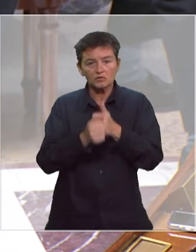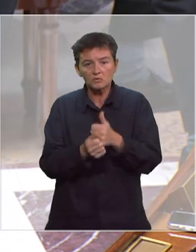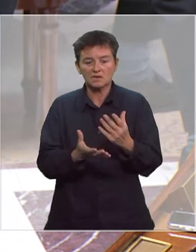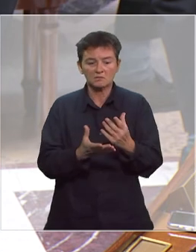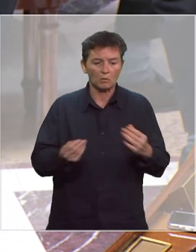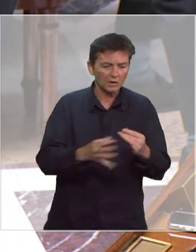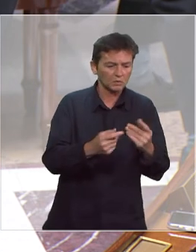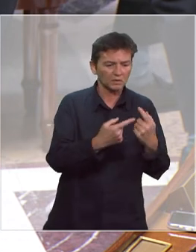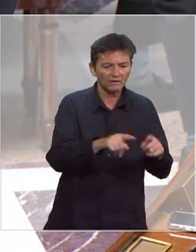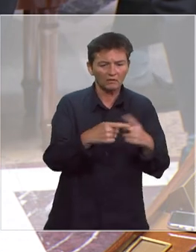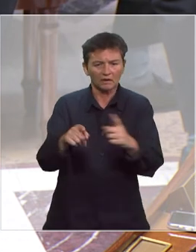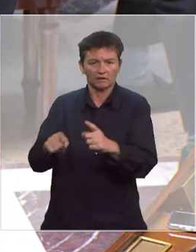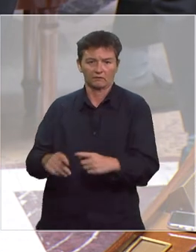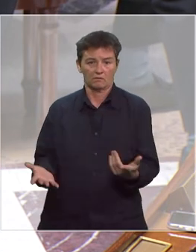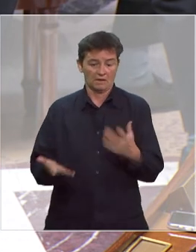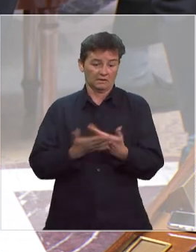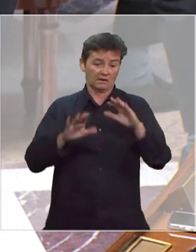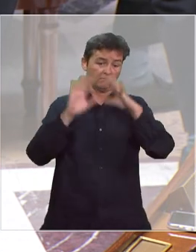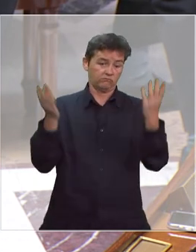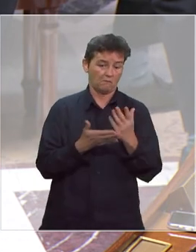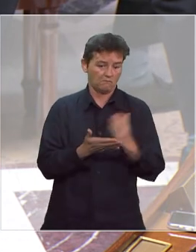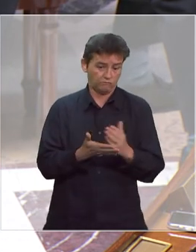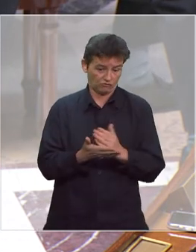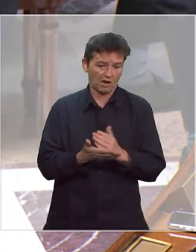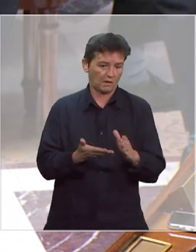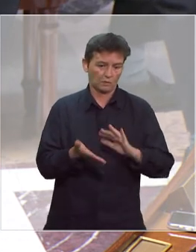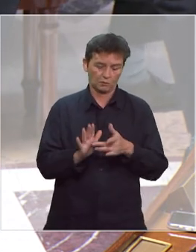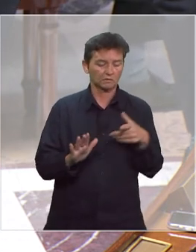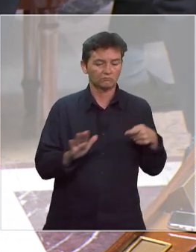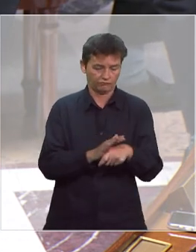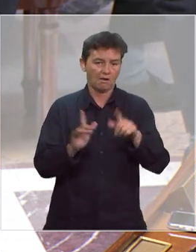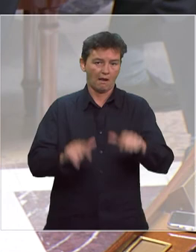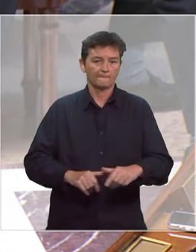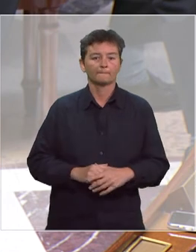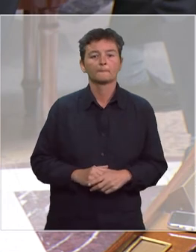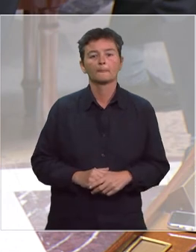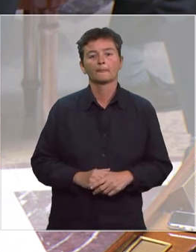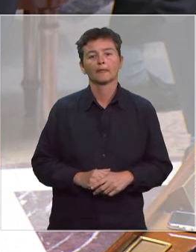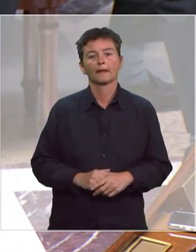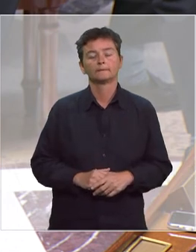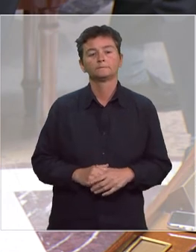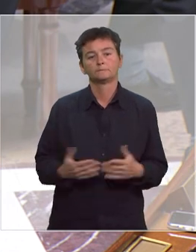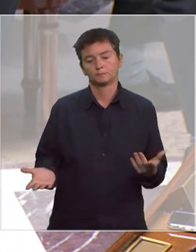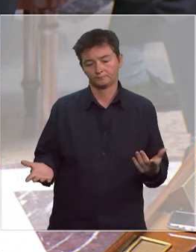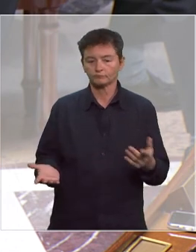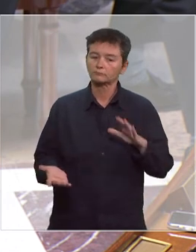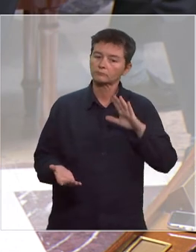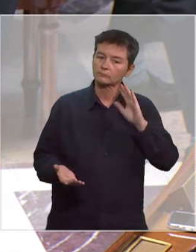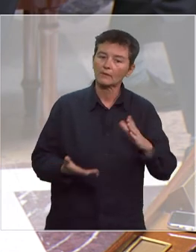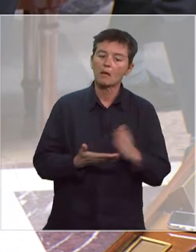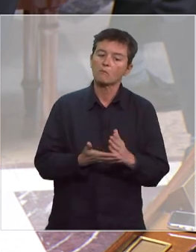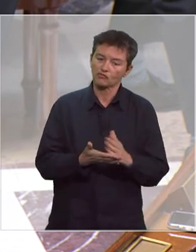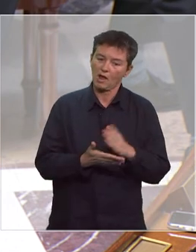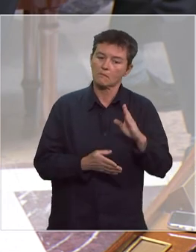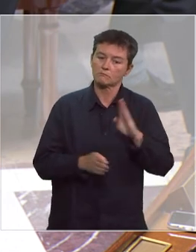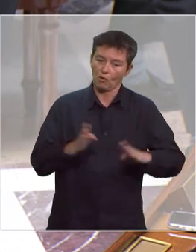différentes. Tous ces projets seront évidemment financés. Au-delà de ces projets dans le domaine de la biologie,